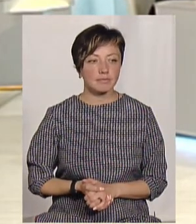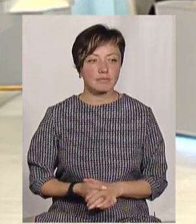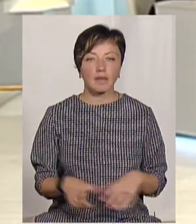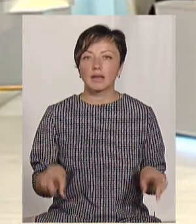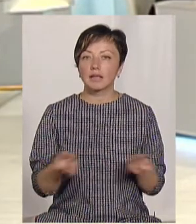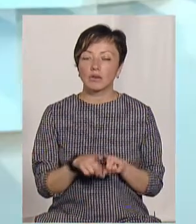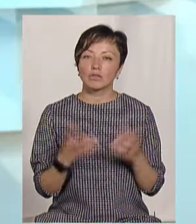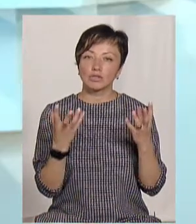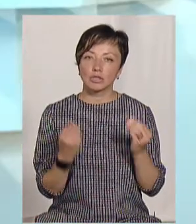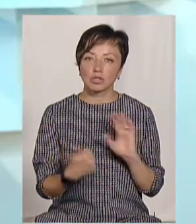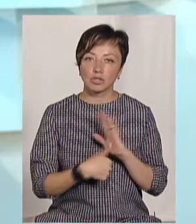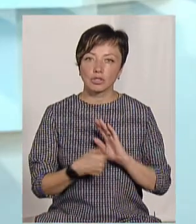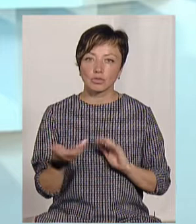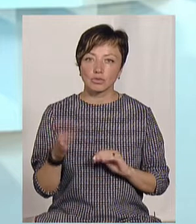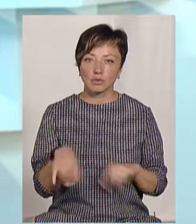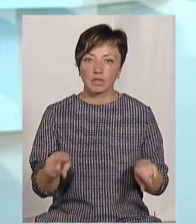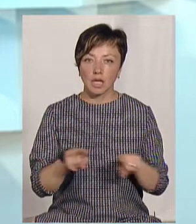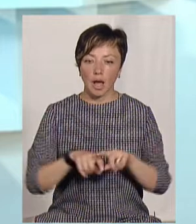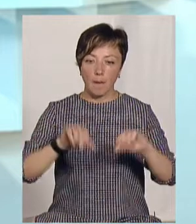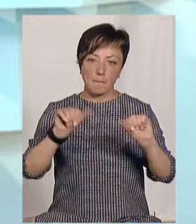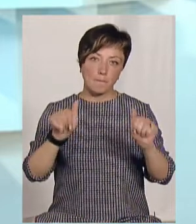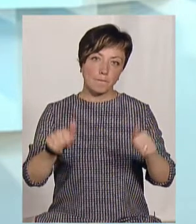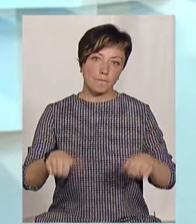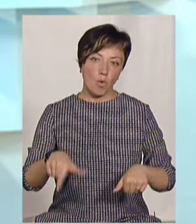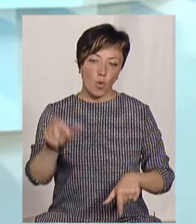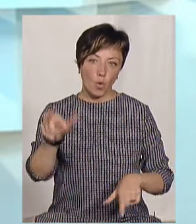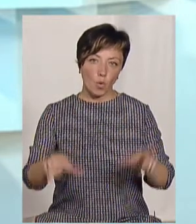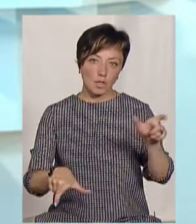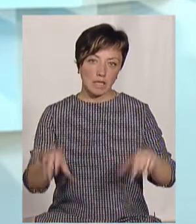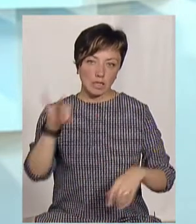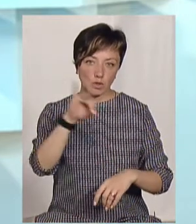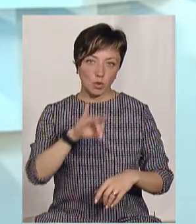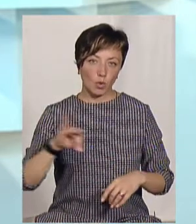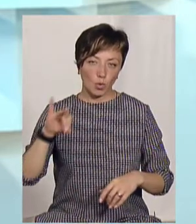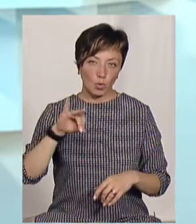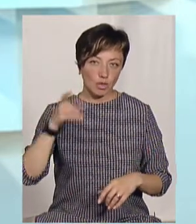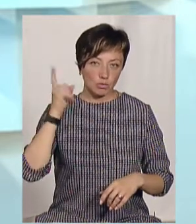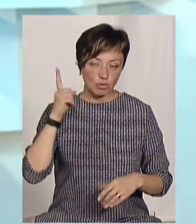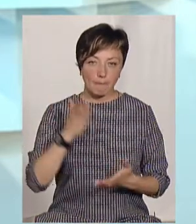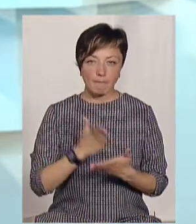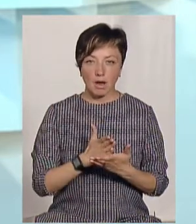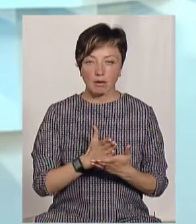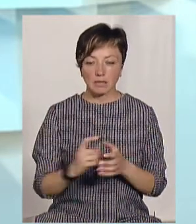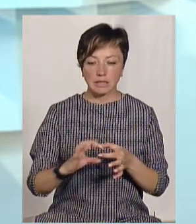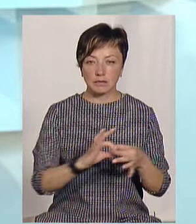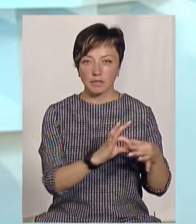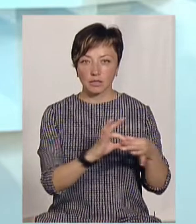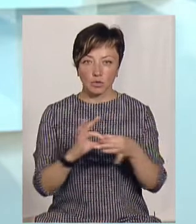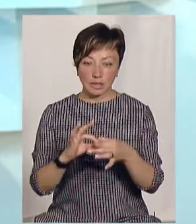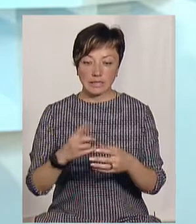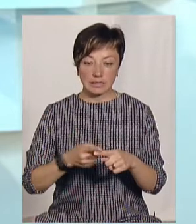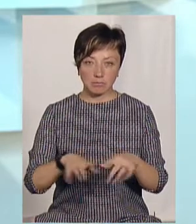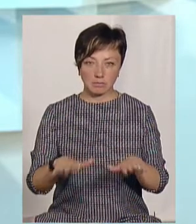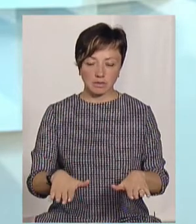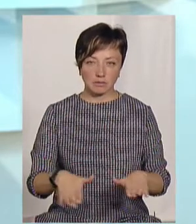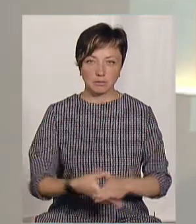ще шість таких постатей, які історичних, які мають такий зв'язок з Меджибежом.